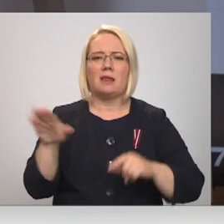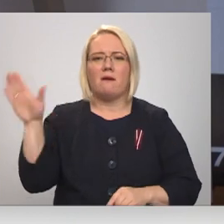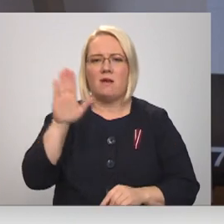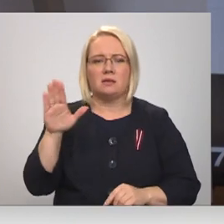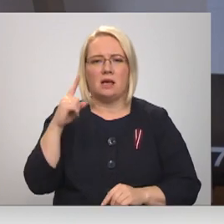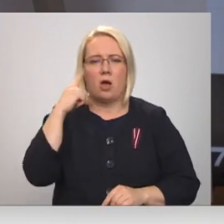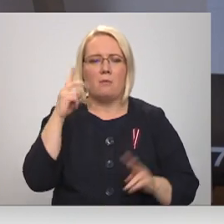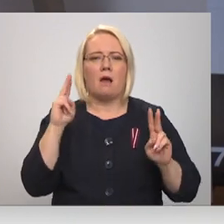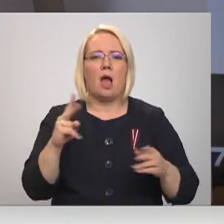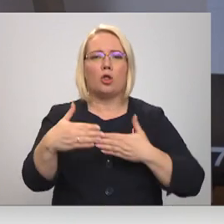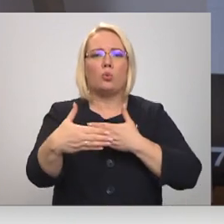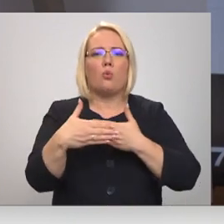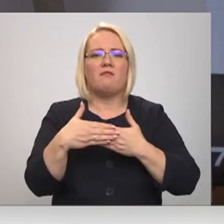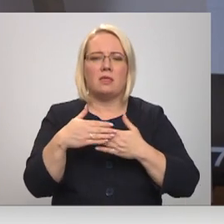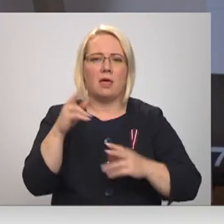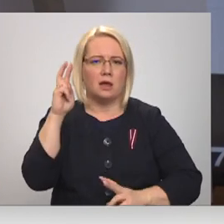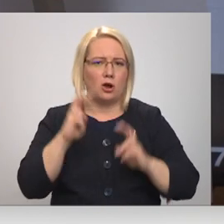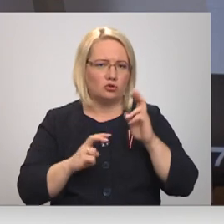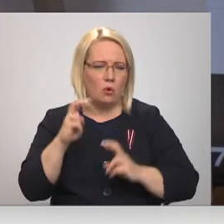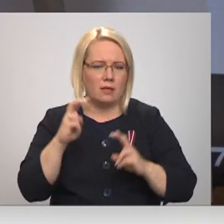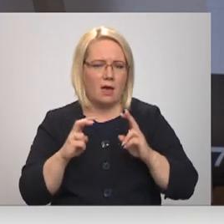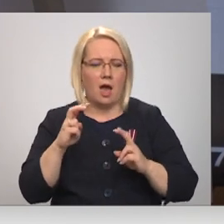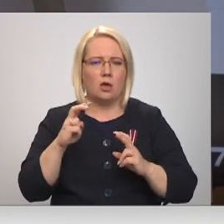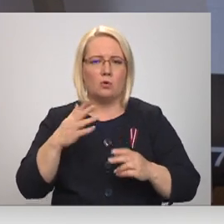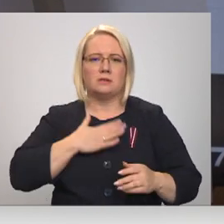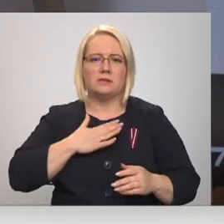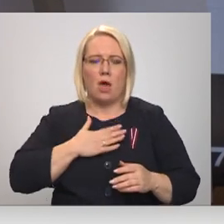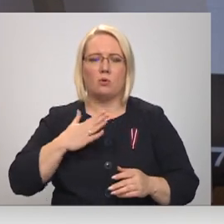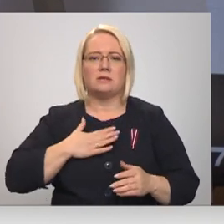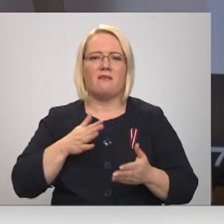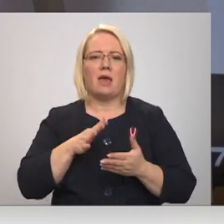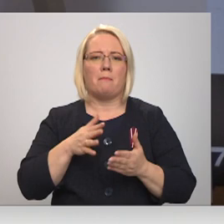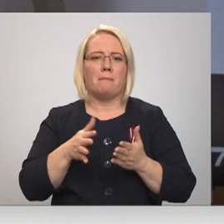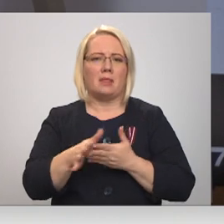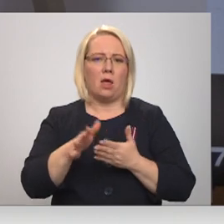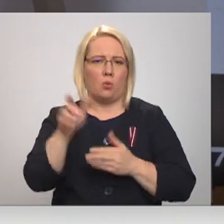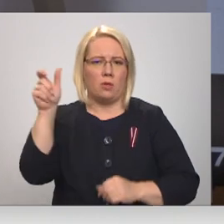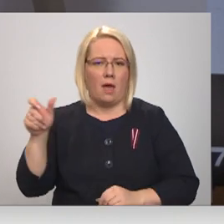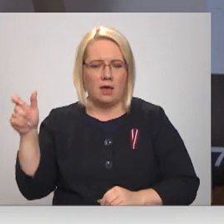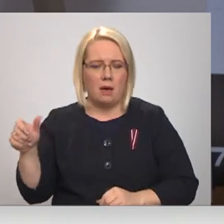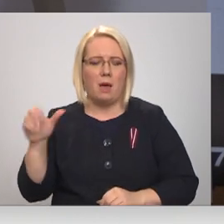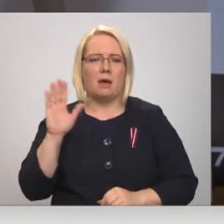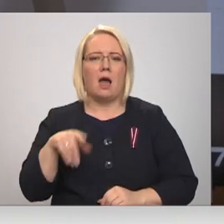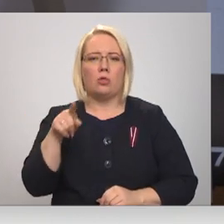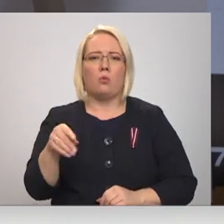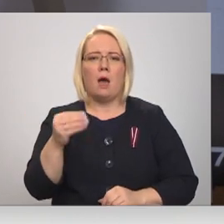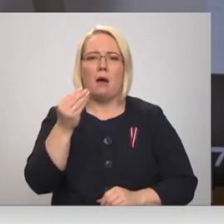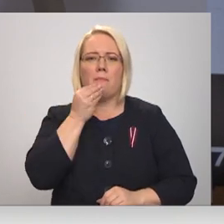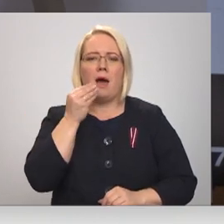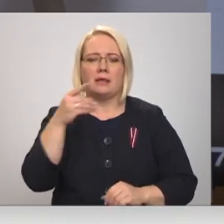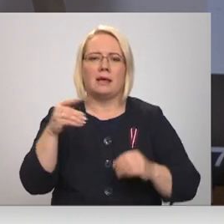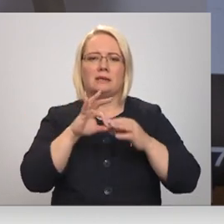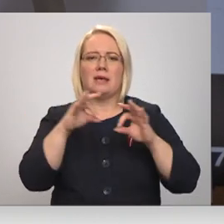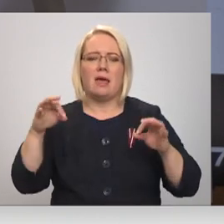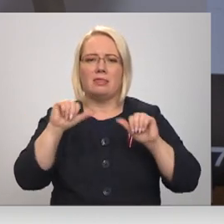ražotāju sev, saviem patērētājiem, kā varbūt to pārtiks ķēdi neveidot tik garu,